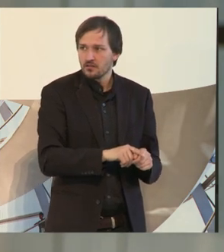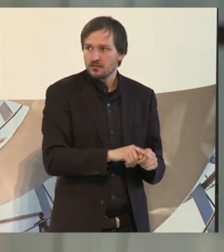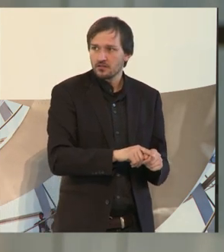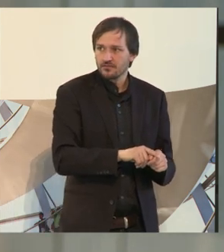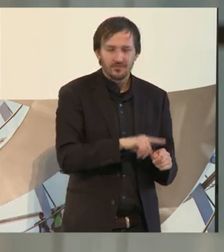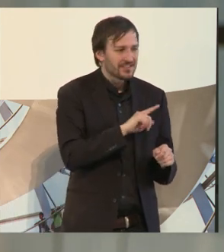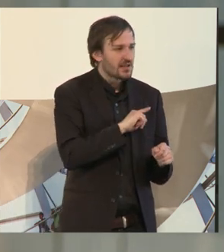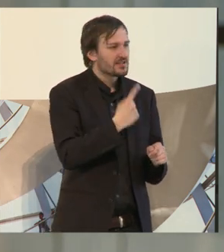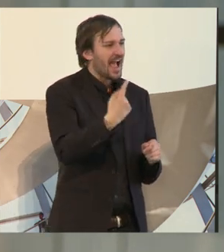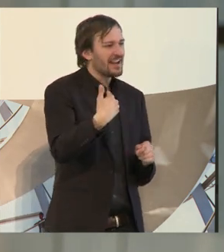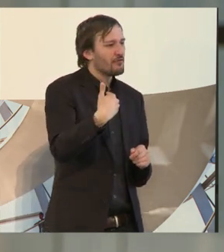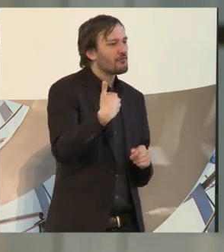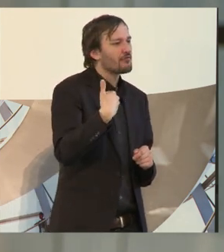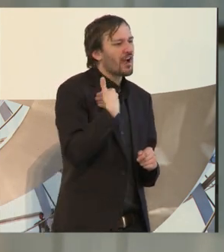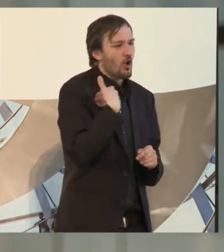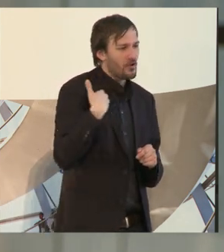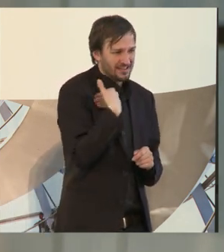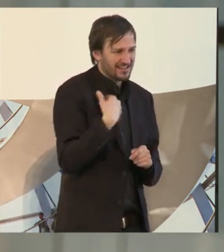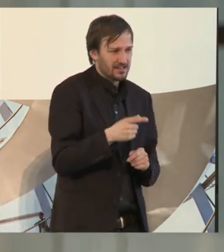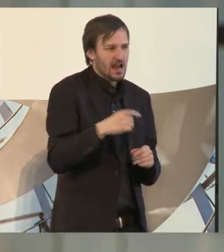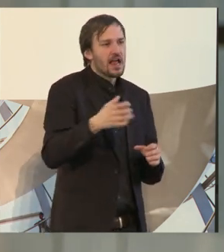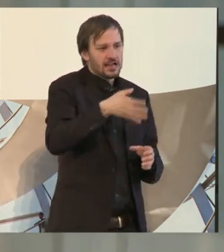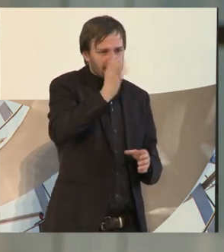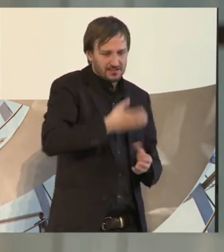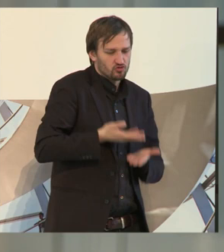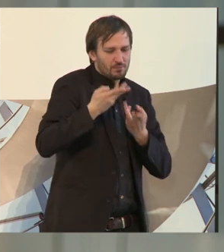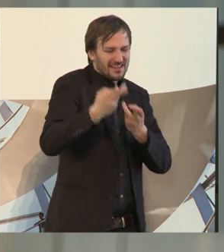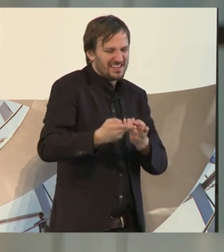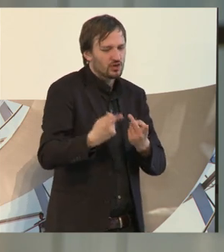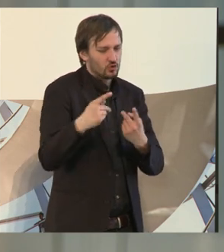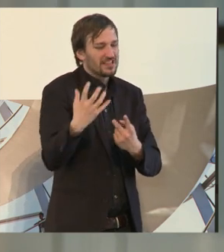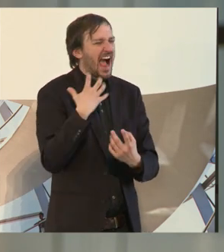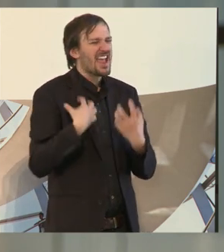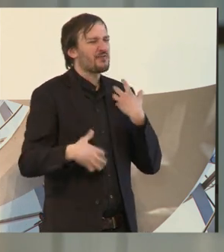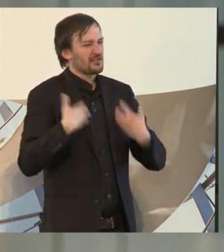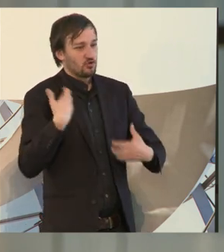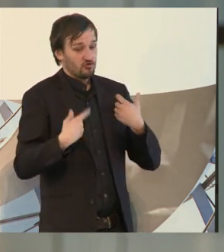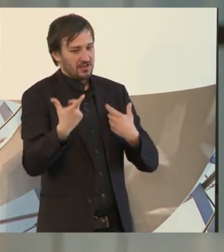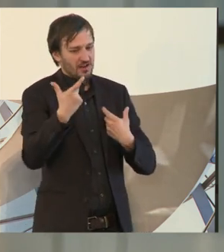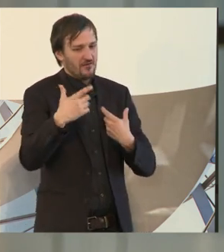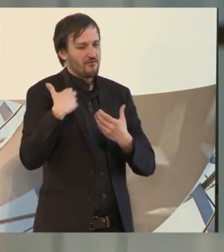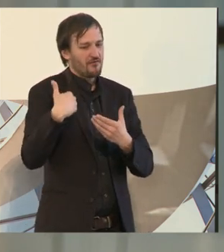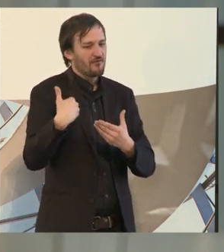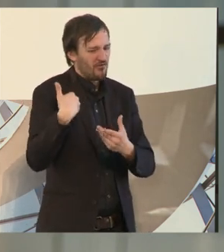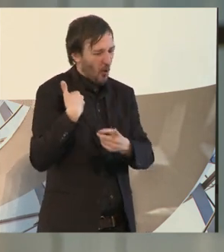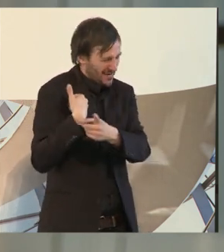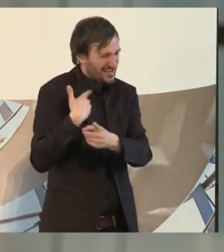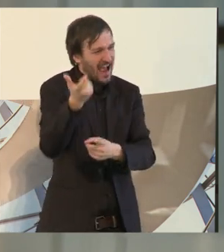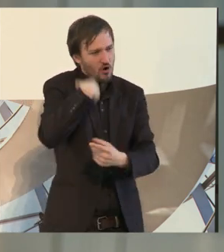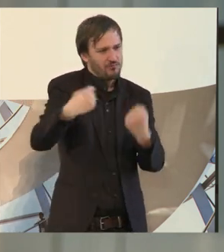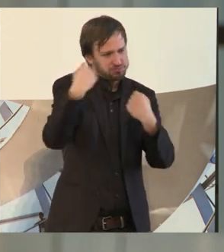eifersüchtiger Ex-Freund hat mich so kaputt gemacht. Ich habe das Projekt First Togetherness ins Leben gerufen.